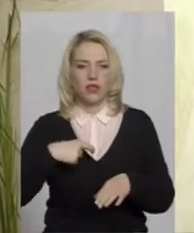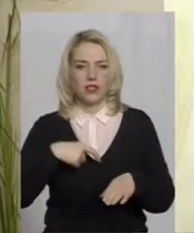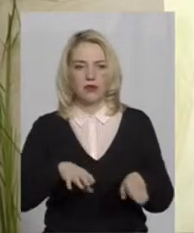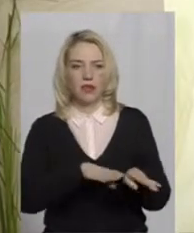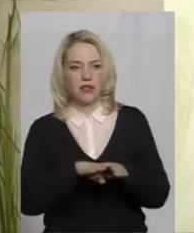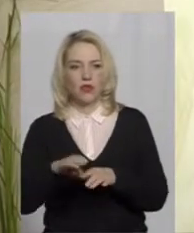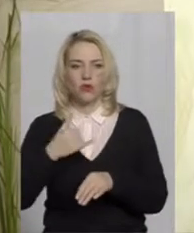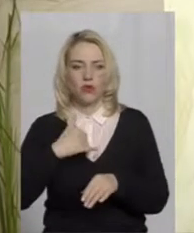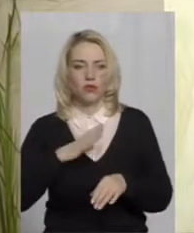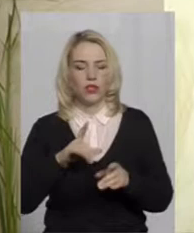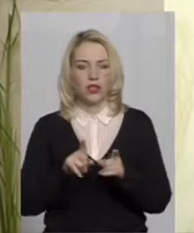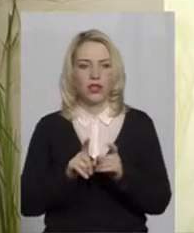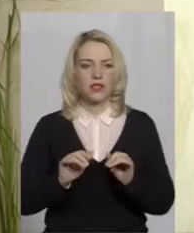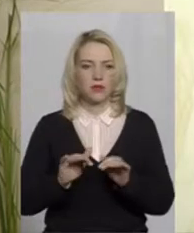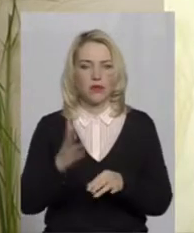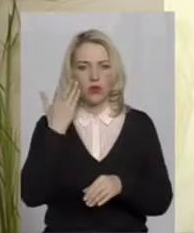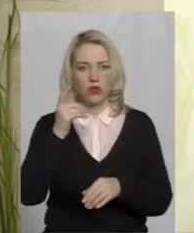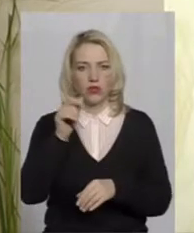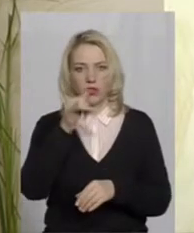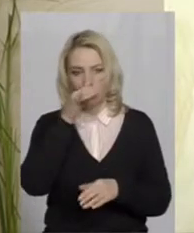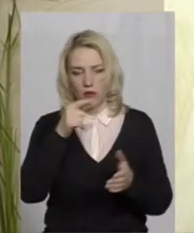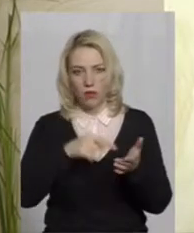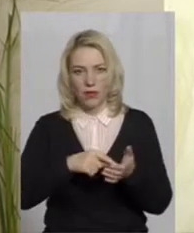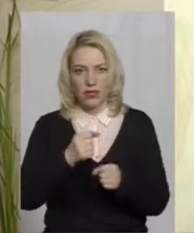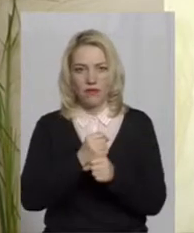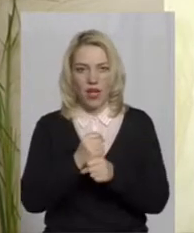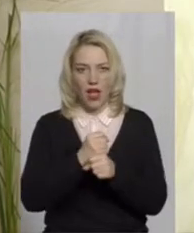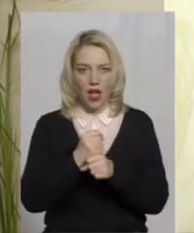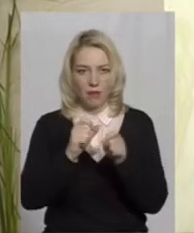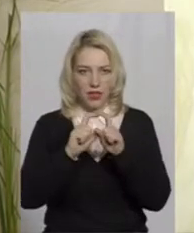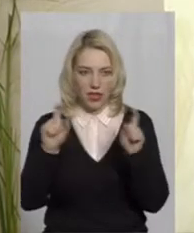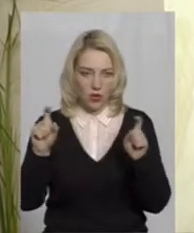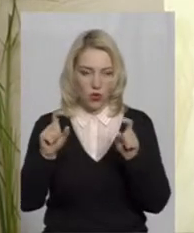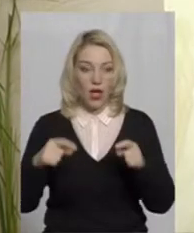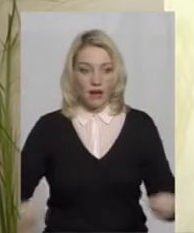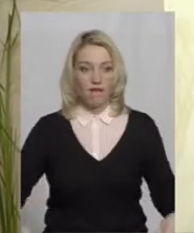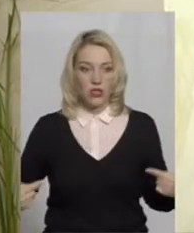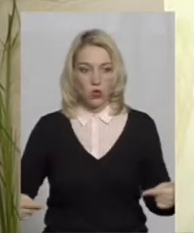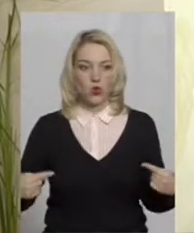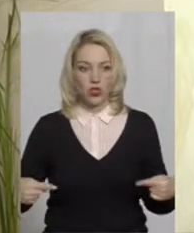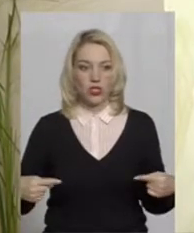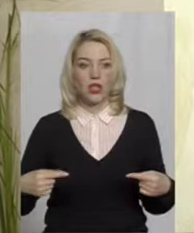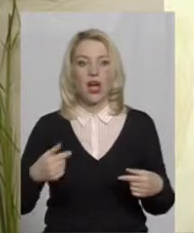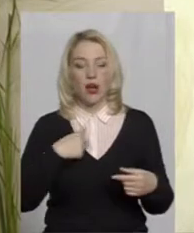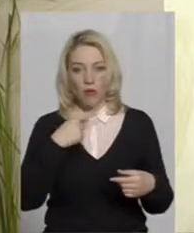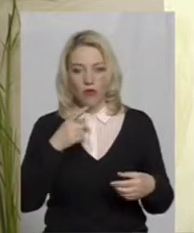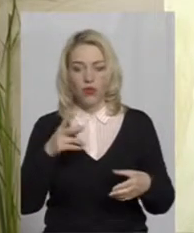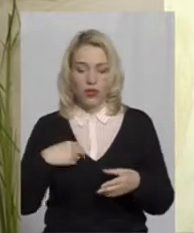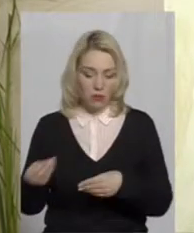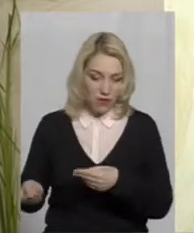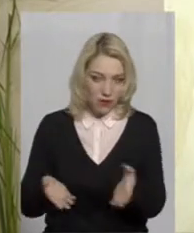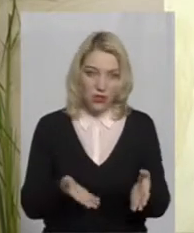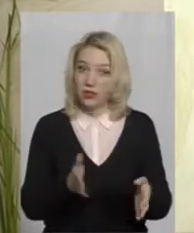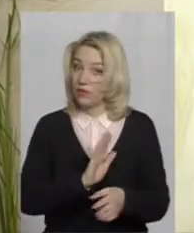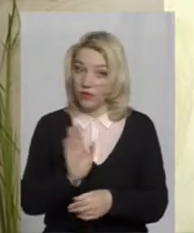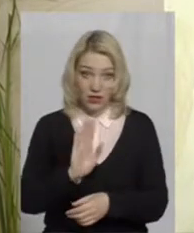справа, коли людина не могла попасти в аптеку, коли візочник інвалід, а йому казали, що ми вам винесемо все, що хочемо. Він каже,